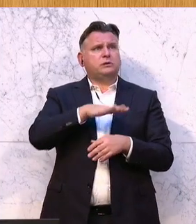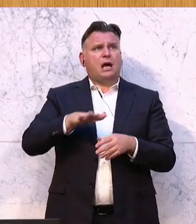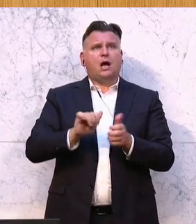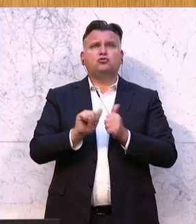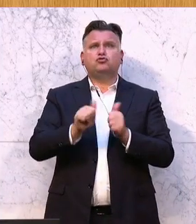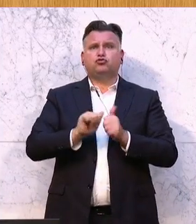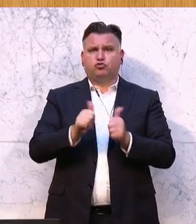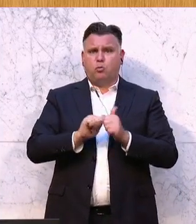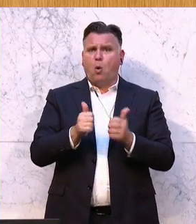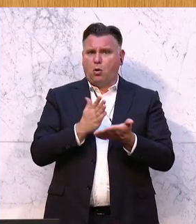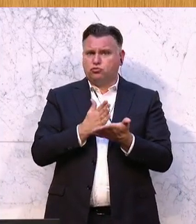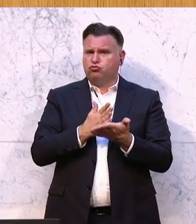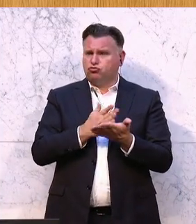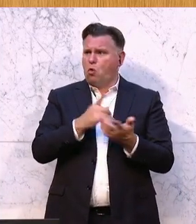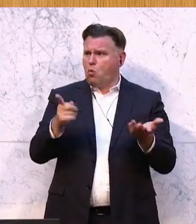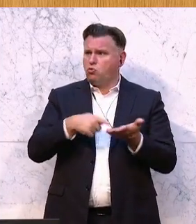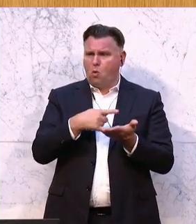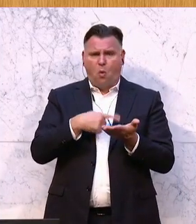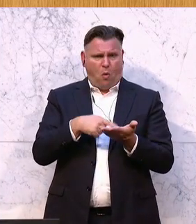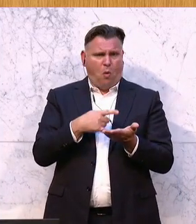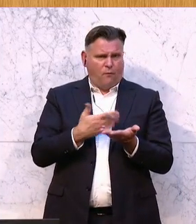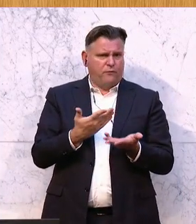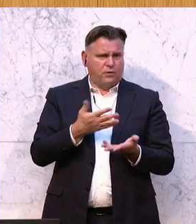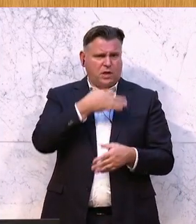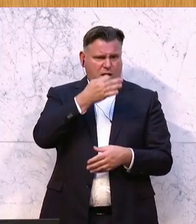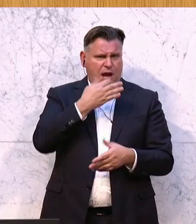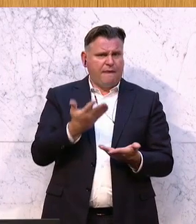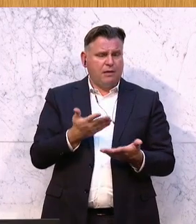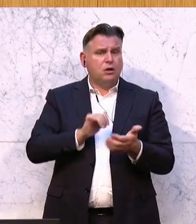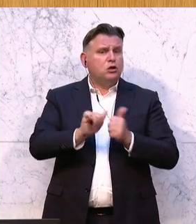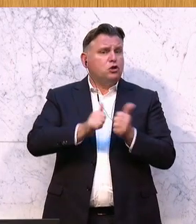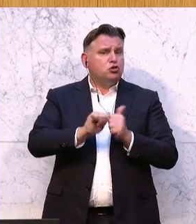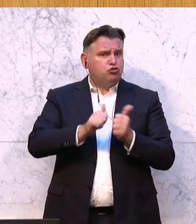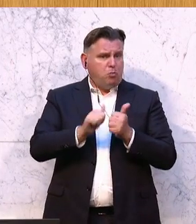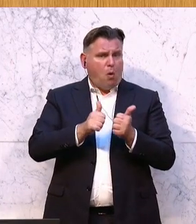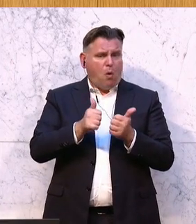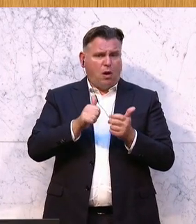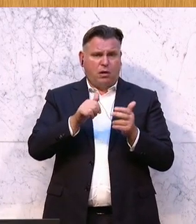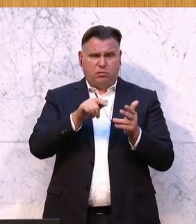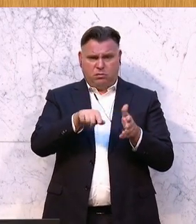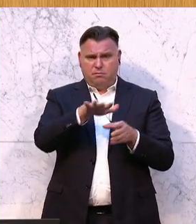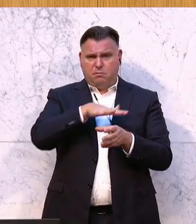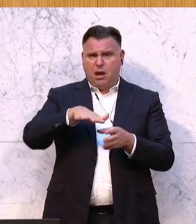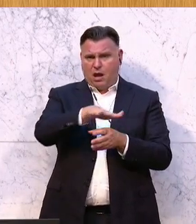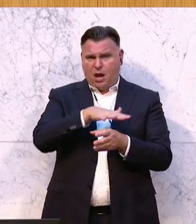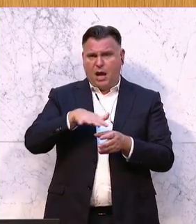einiges gehört, ist so aufgebaut, dass wir einerseits die